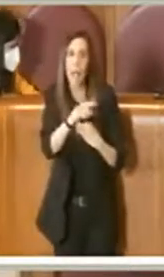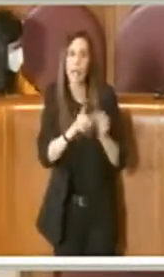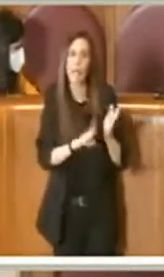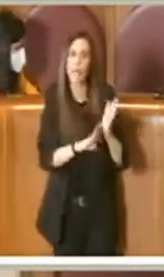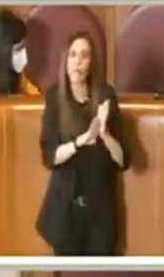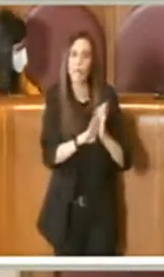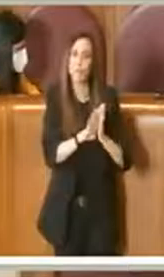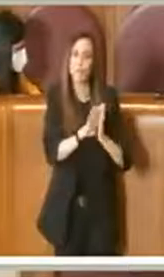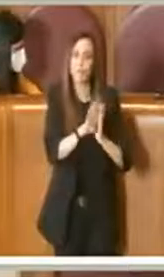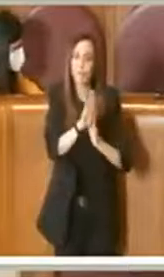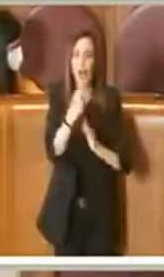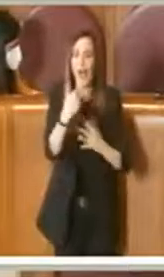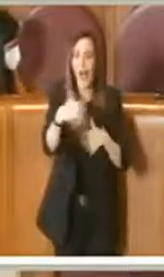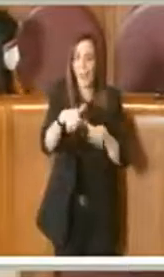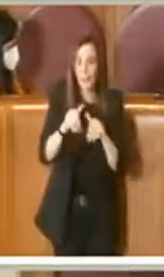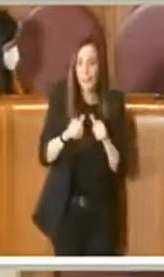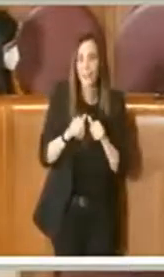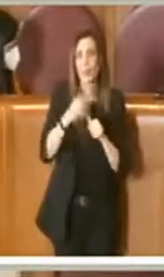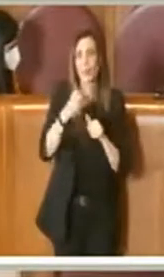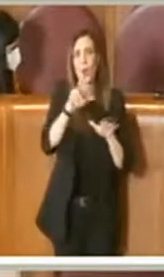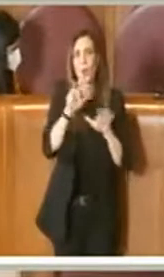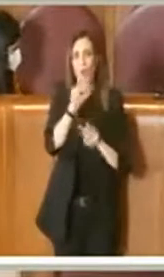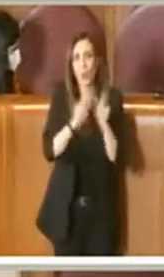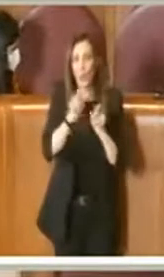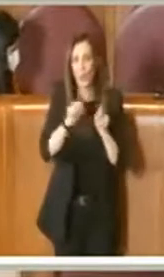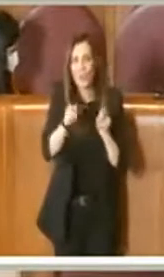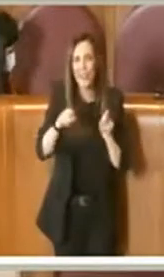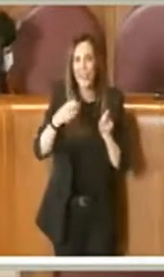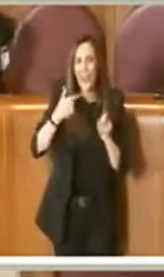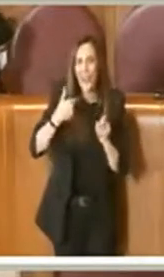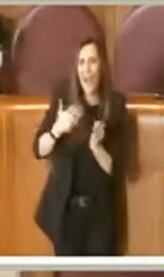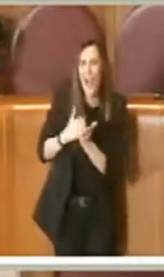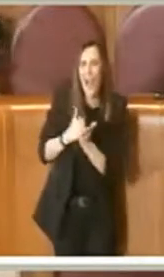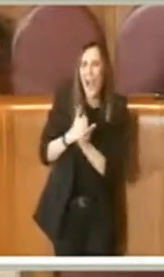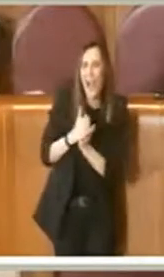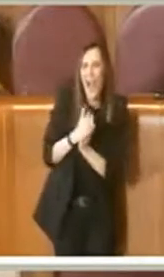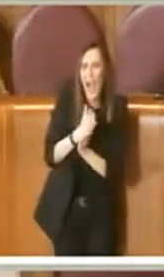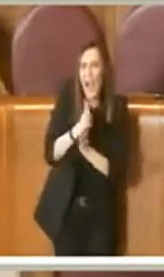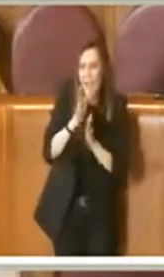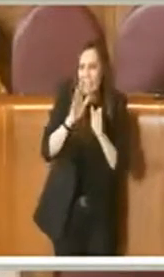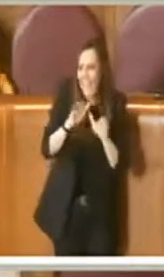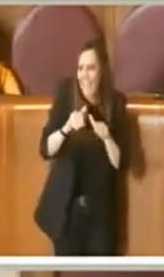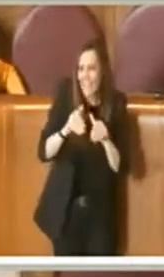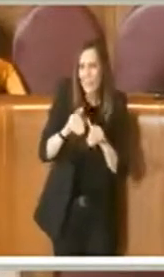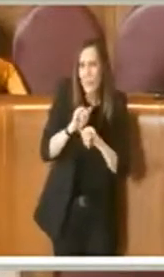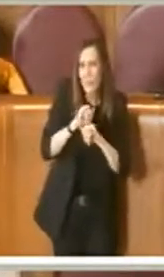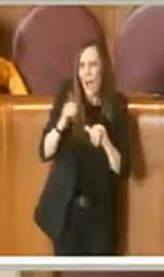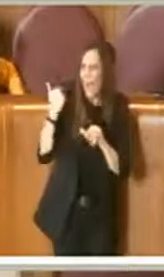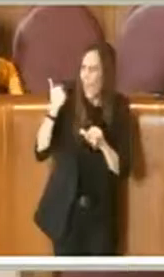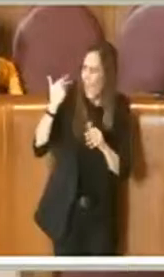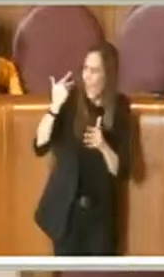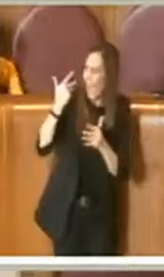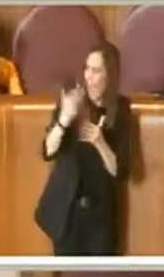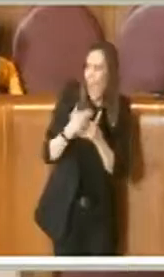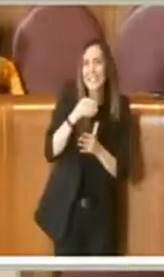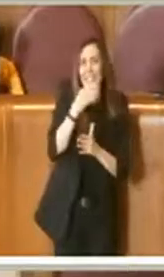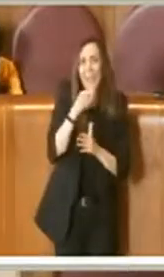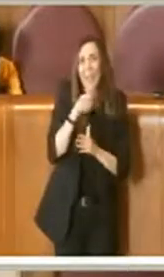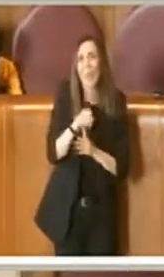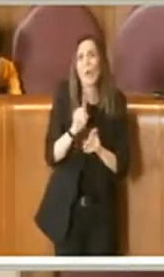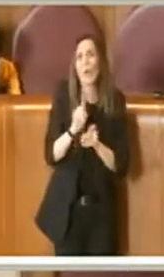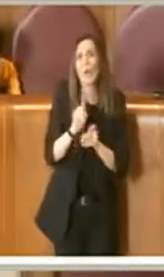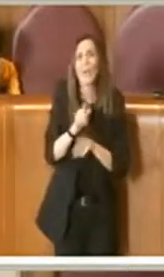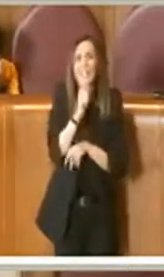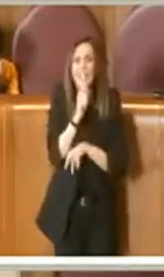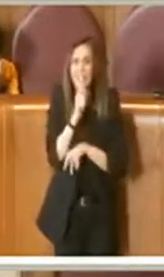800 persone ed erano anni che non si facevano assunzioni in ATAC. Questi sono tutti sintomi in cui